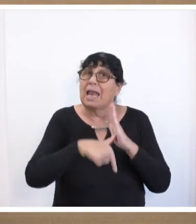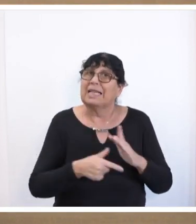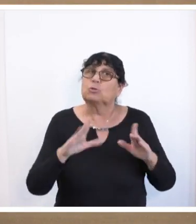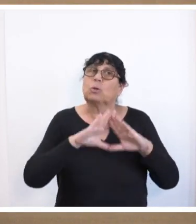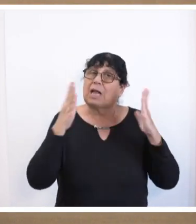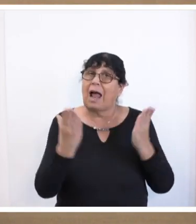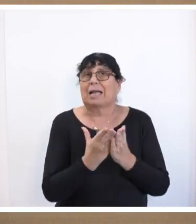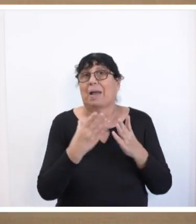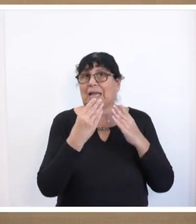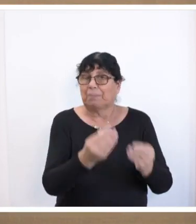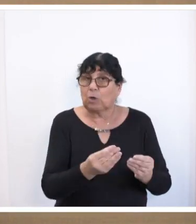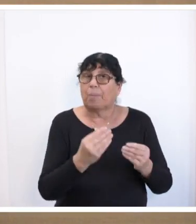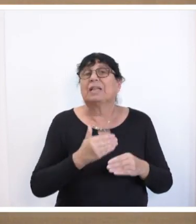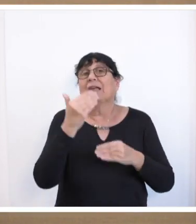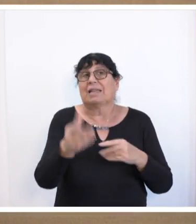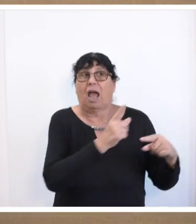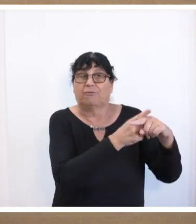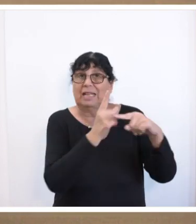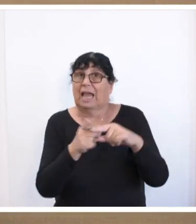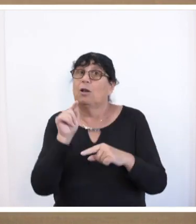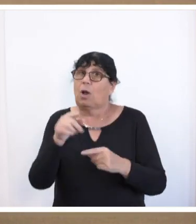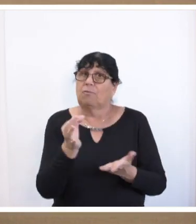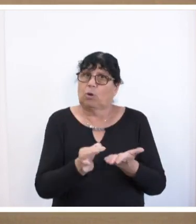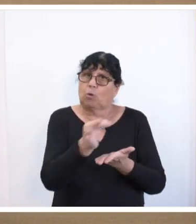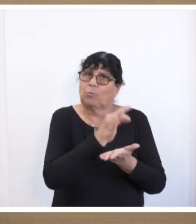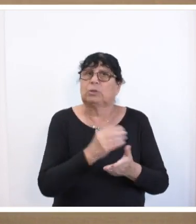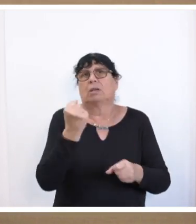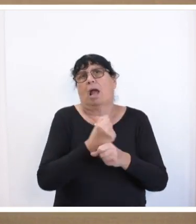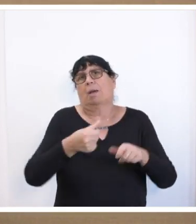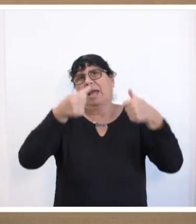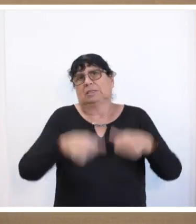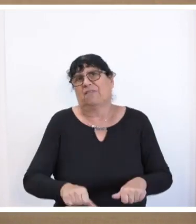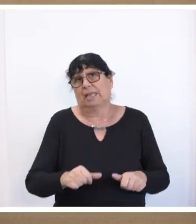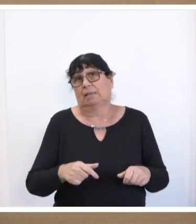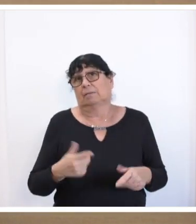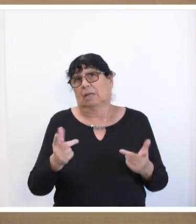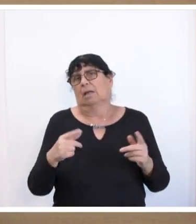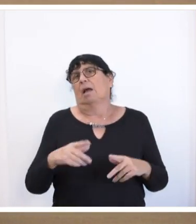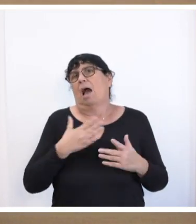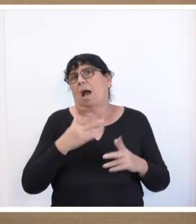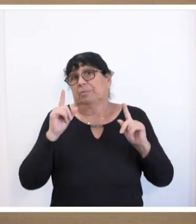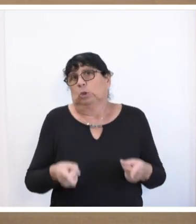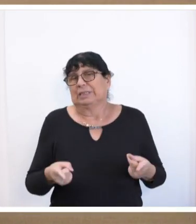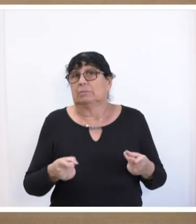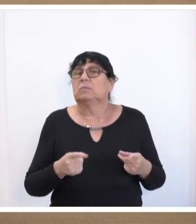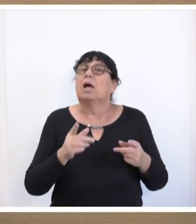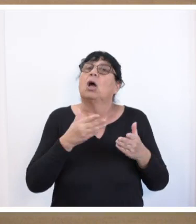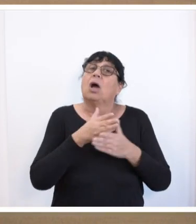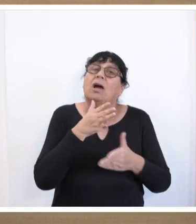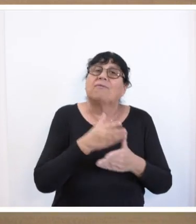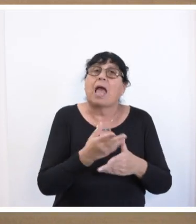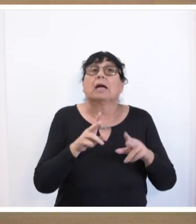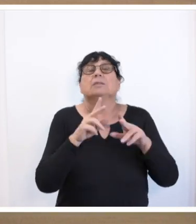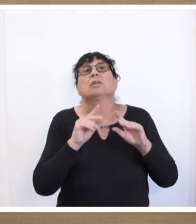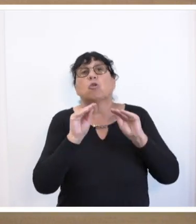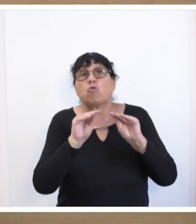beziehen, spätestens nach dem Verteilen auf die Kommunen einer Arbeitspflicht unterliegen. Diese kann natürlich ruhen für die Dauer unabdingbarer